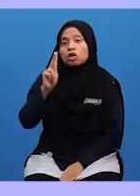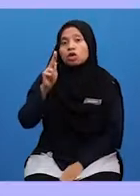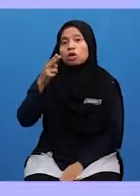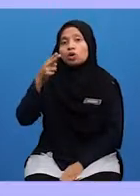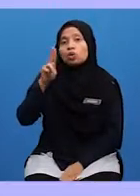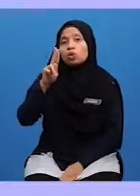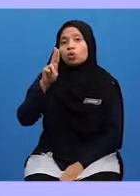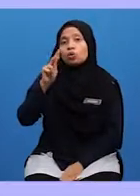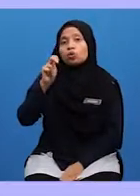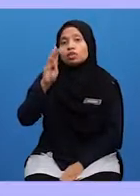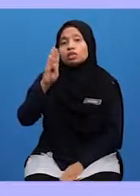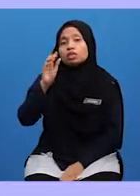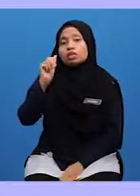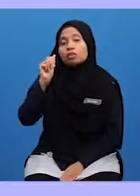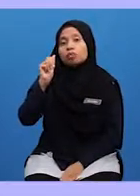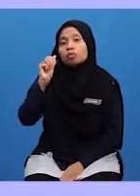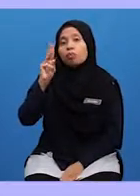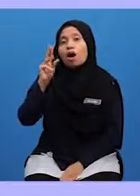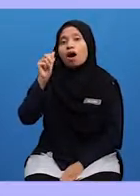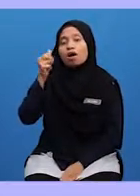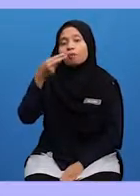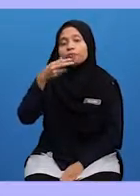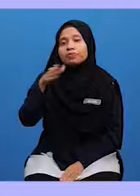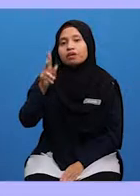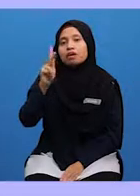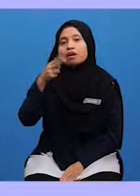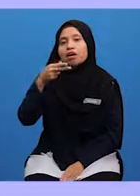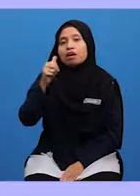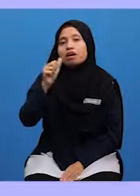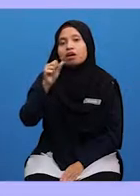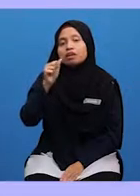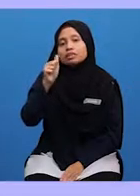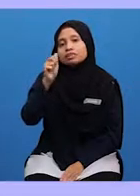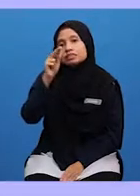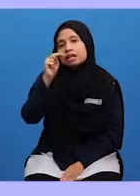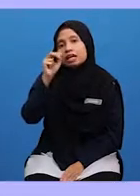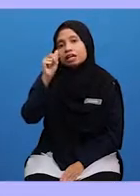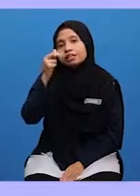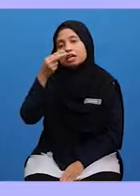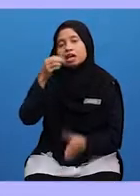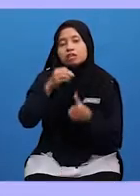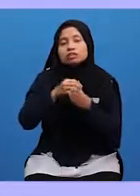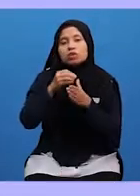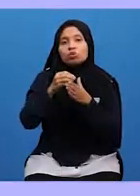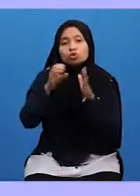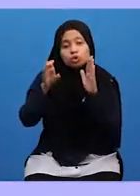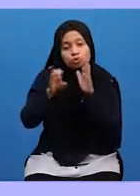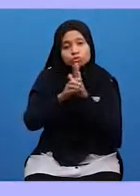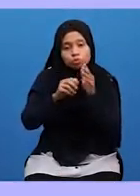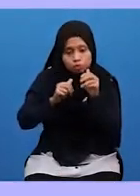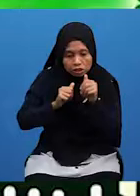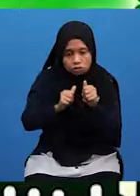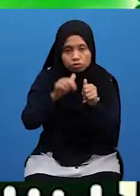Ataupun dalam bahasa Melayu disebut sebagai contoh ikutan terbaik